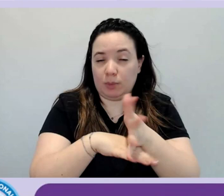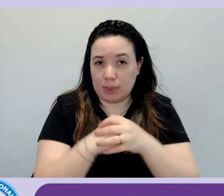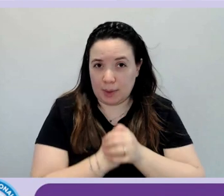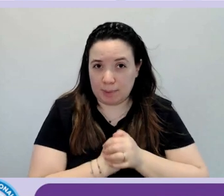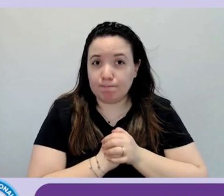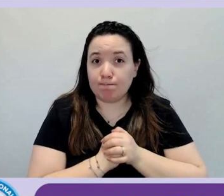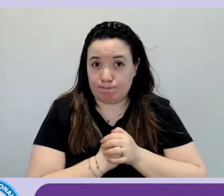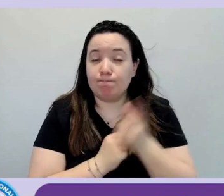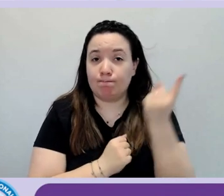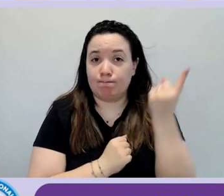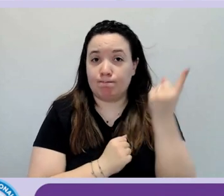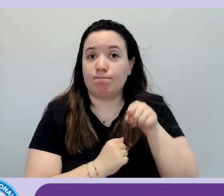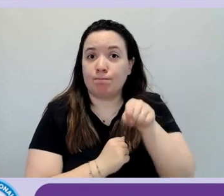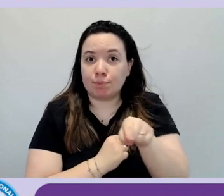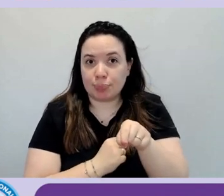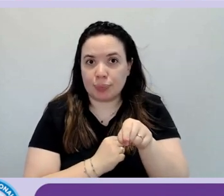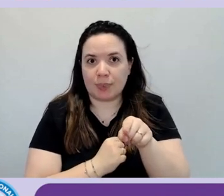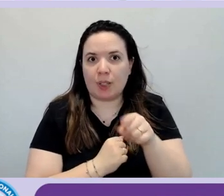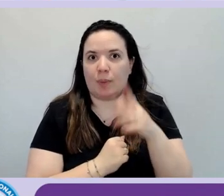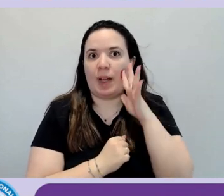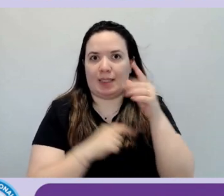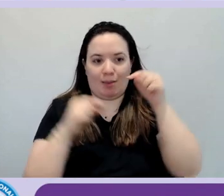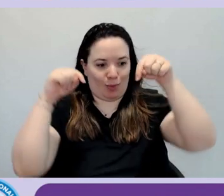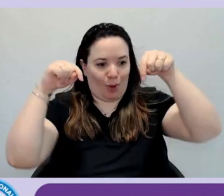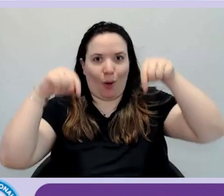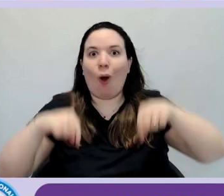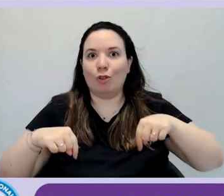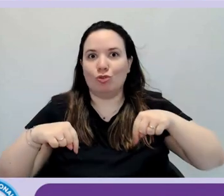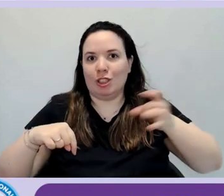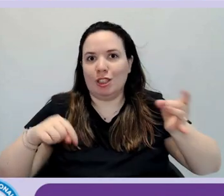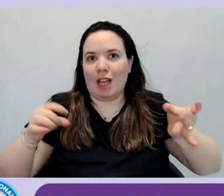Questo è uno degli eventi di Accessible.eu.